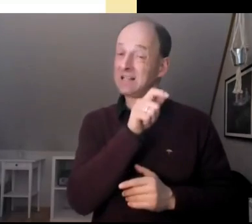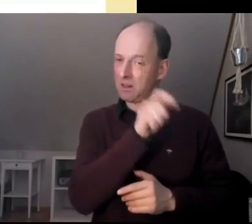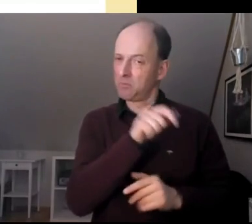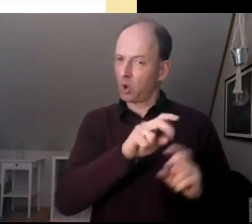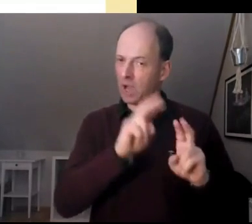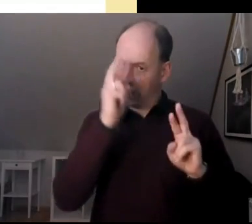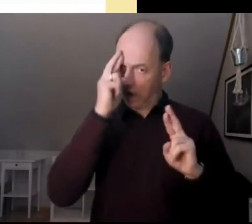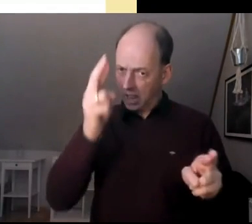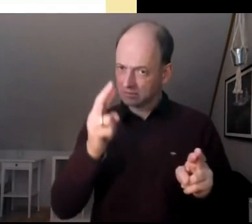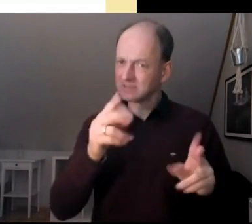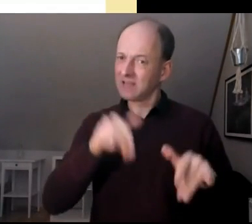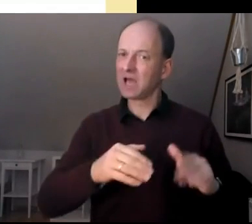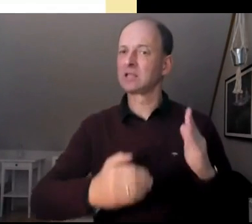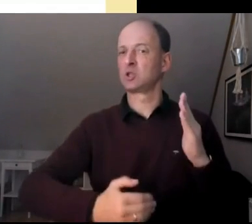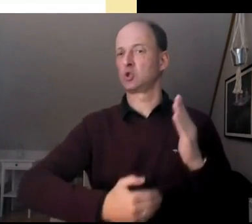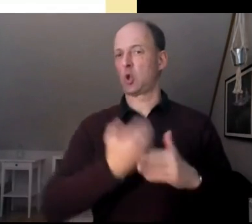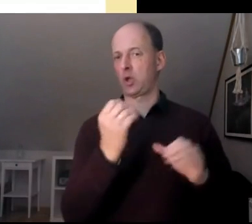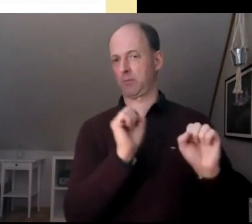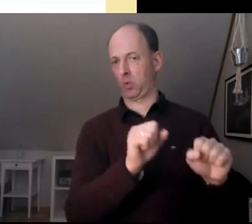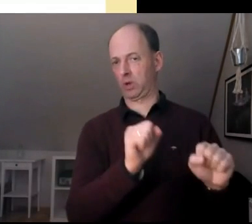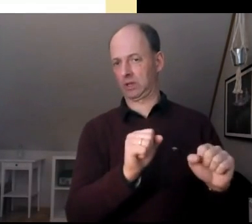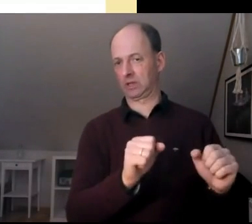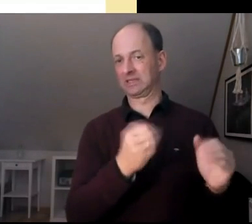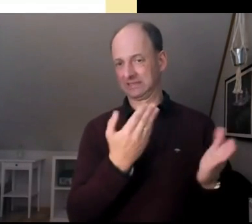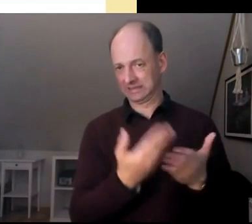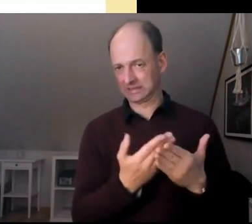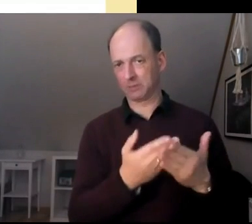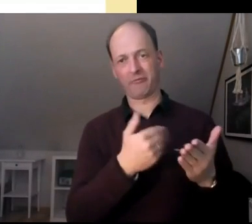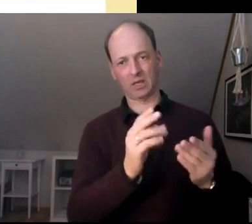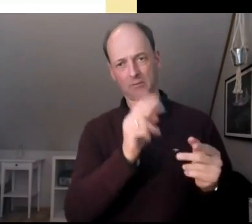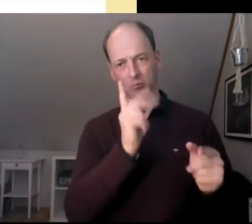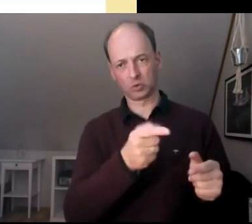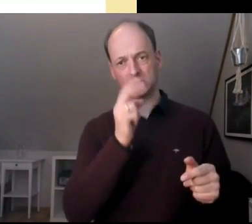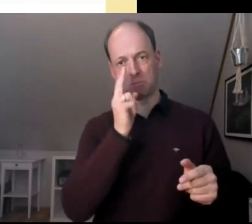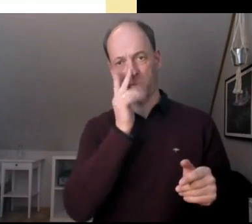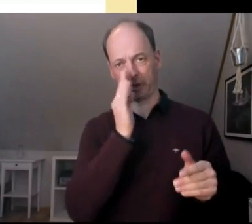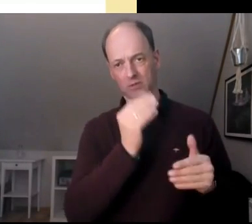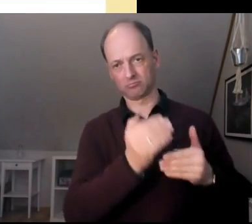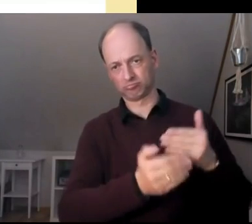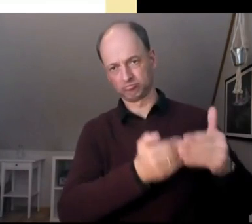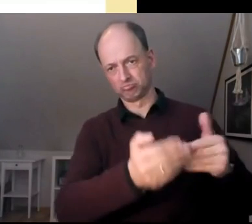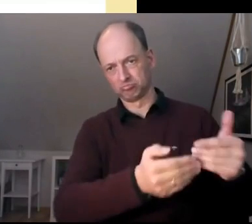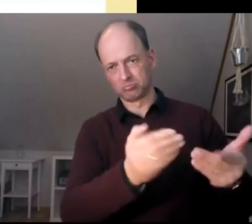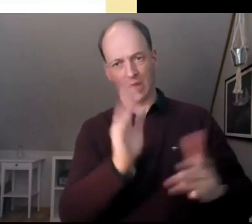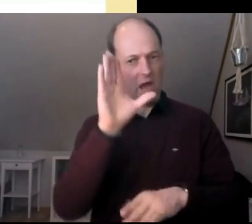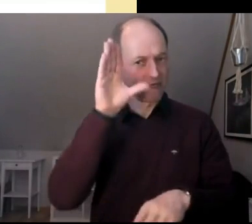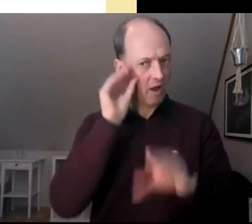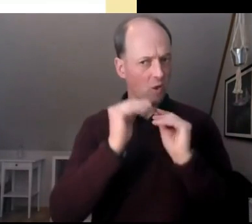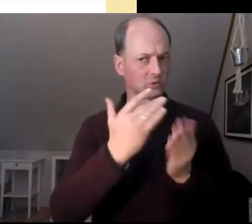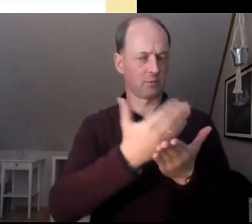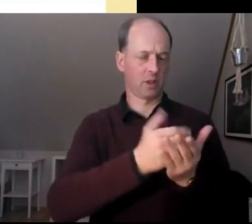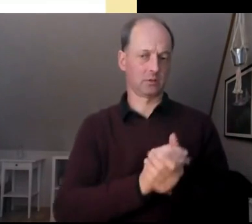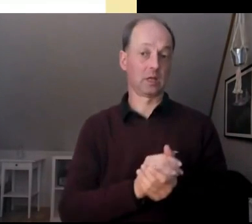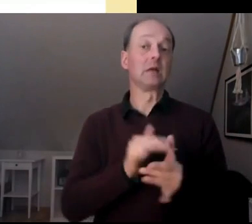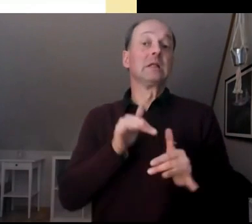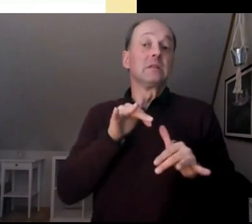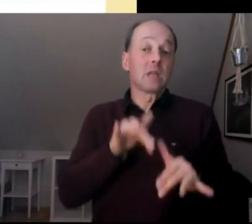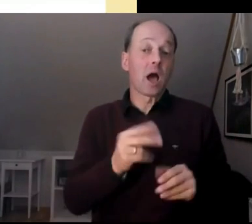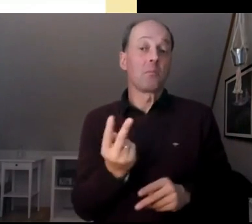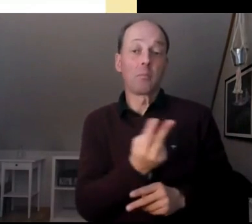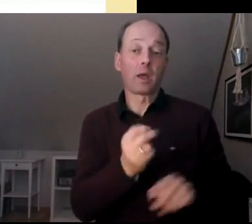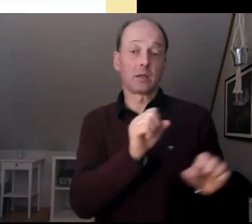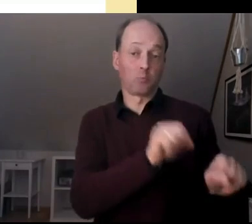müssen wir dann auch ausprobieren. Aber die Möglichkeiten auf jeden Fall sind da. Und man kann auch nie wirklich